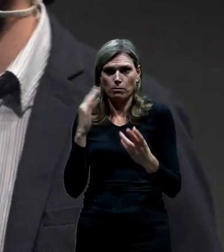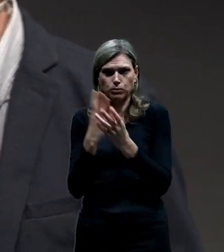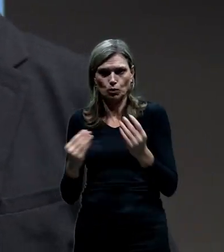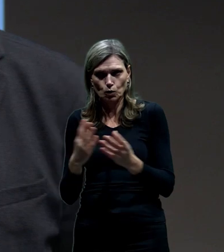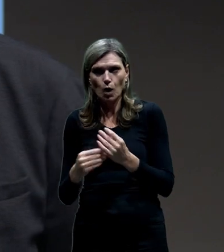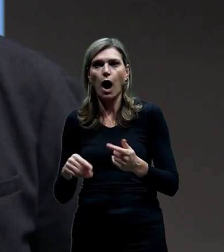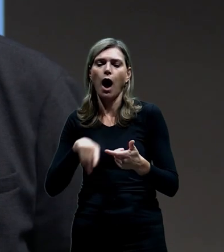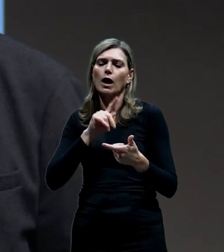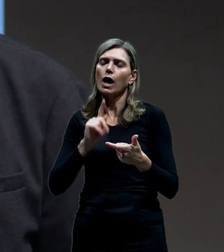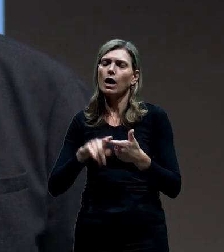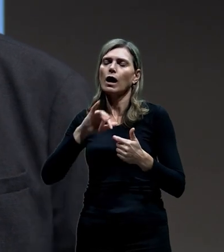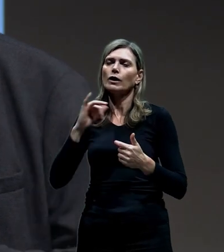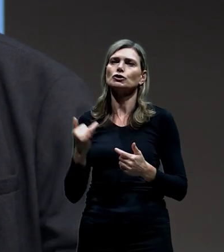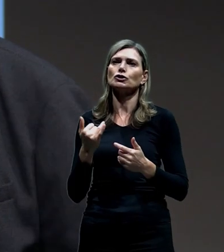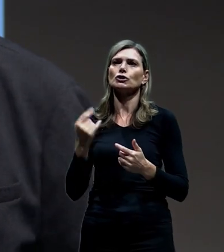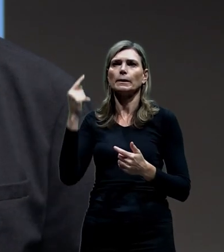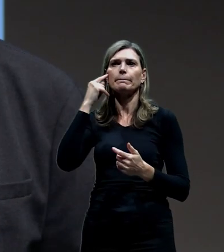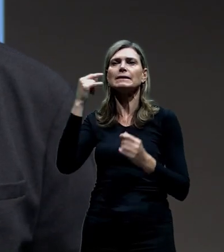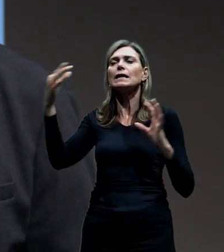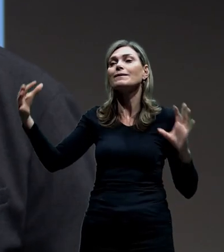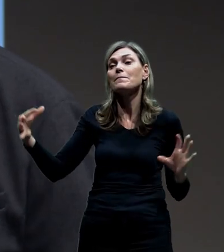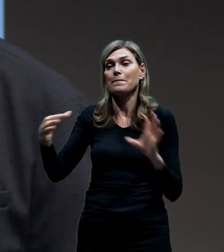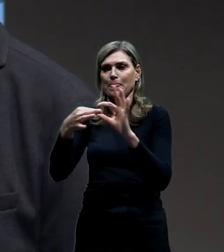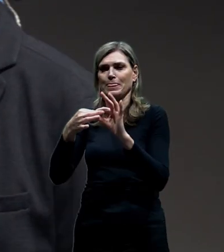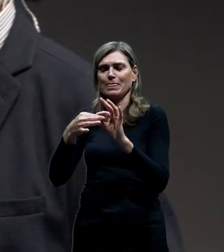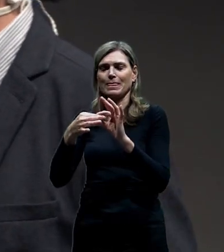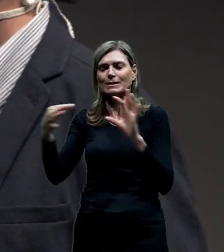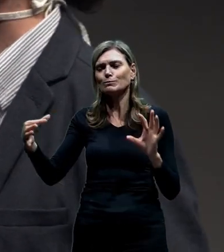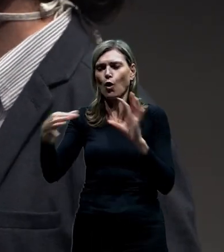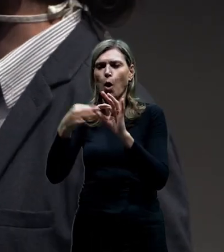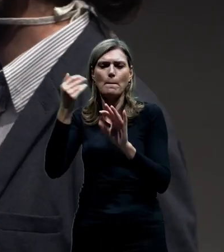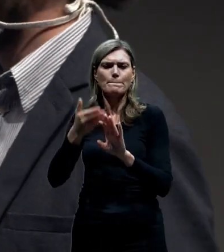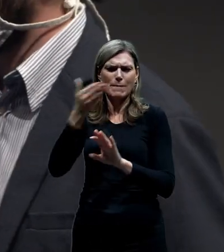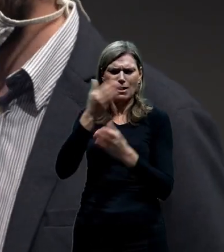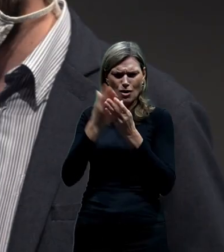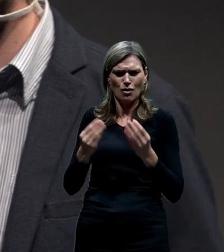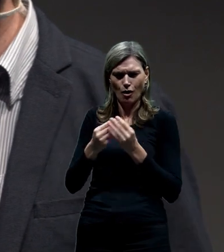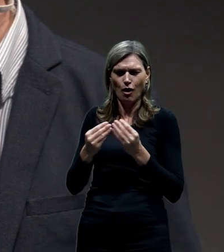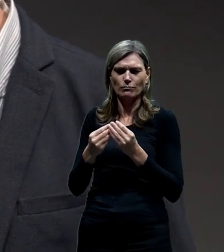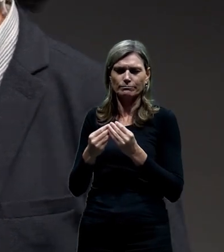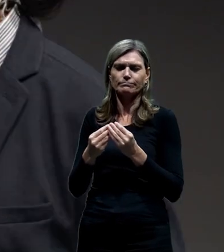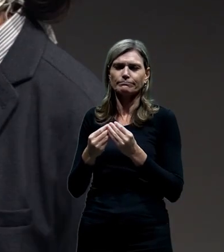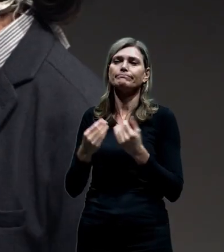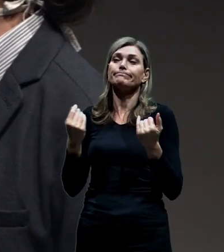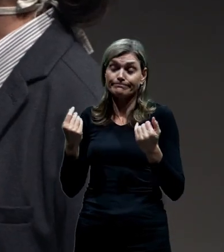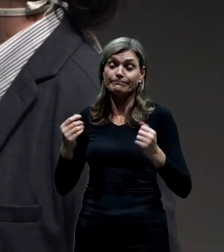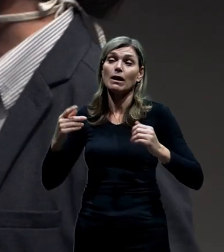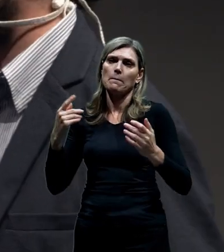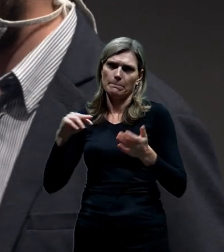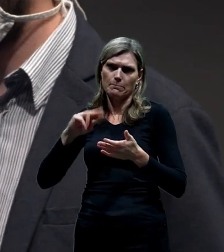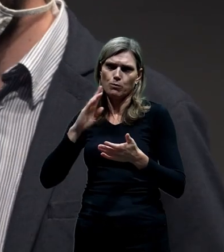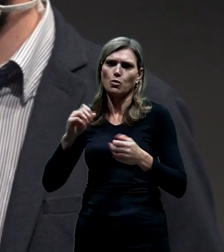nyní ten krok návazný na tuto studiu, který bude, je, že svolám pracovní skupinu,